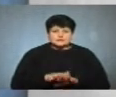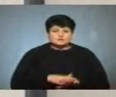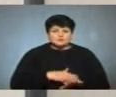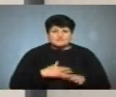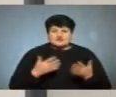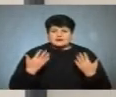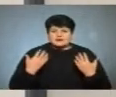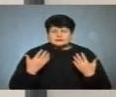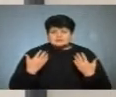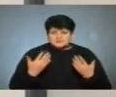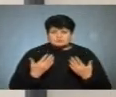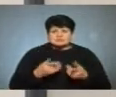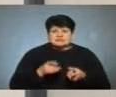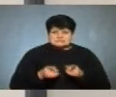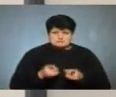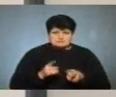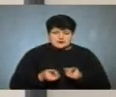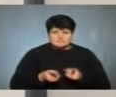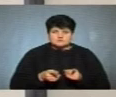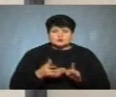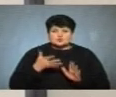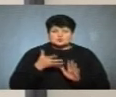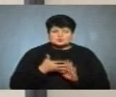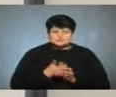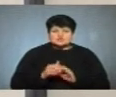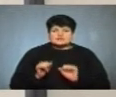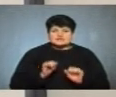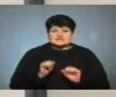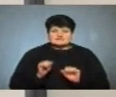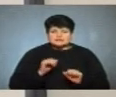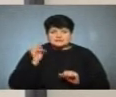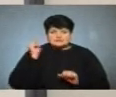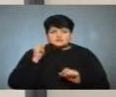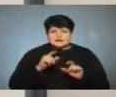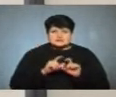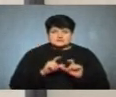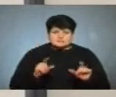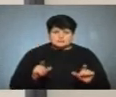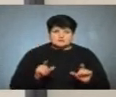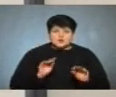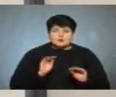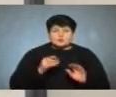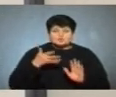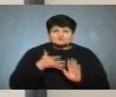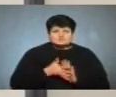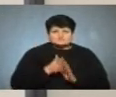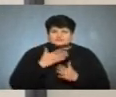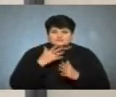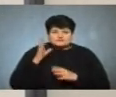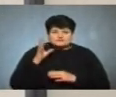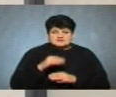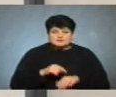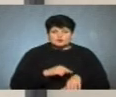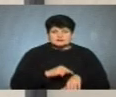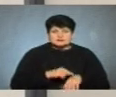канікулів, насправді, розуміючи керівники навчальних закладів, розуміють, що вони не вичитають усі години,